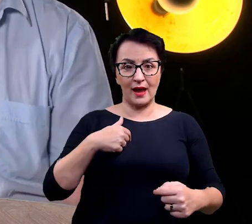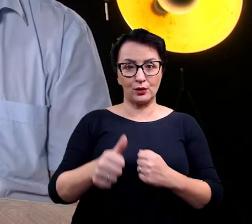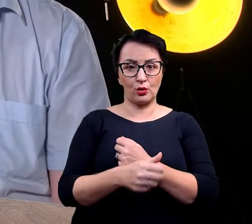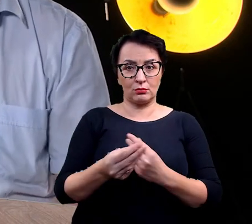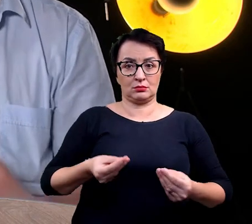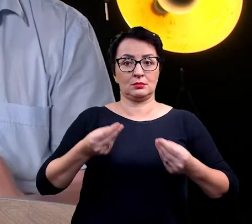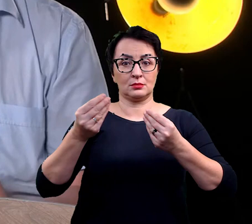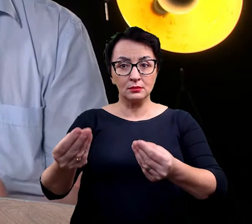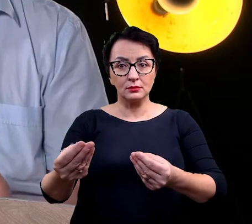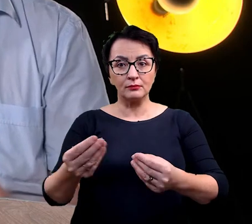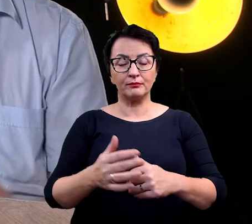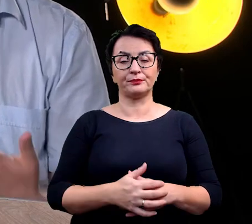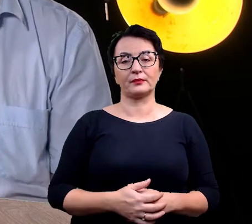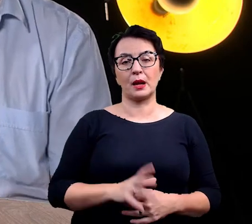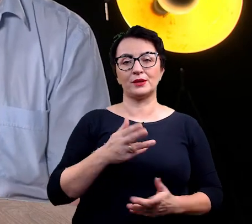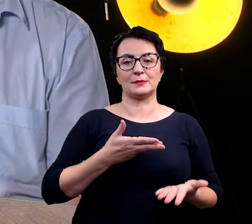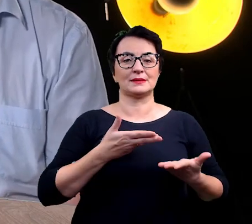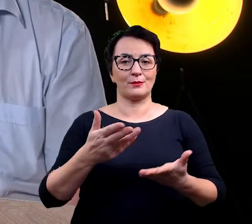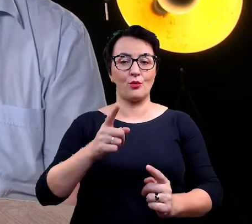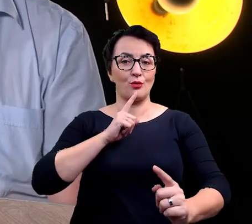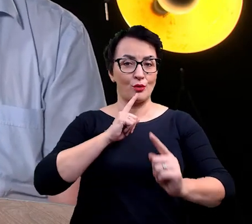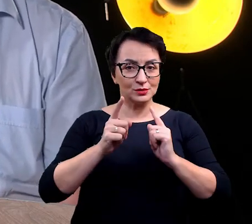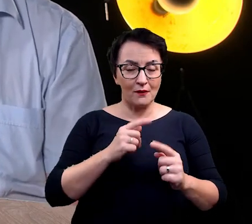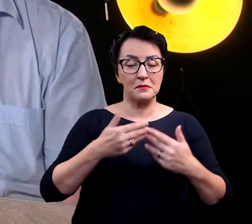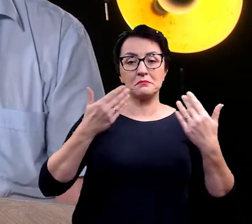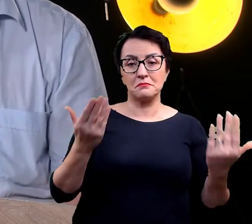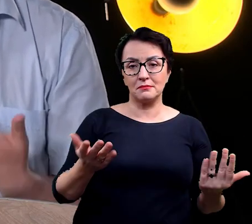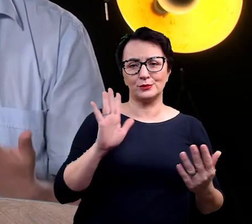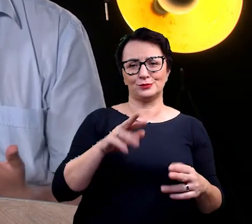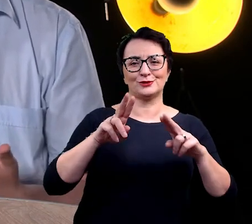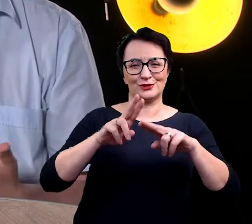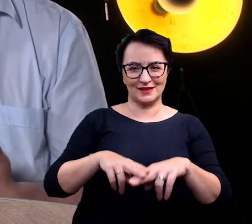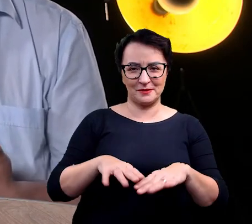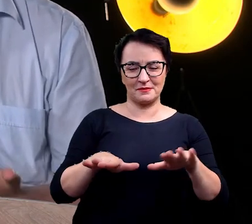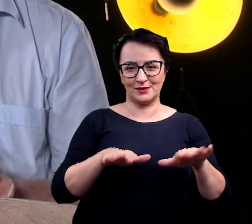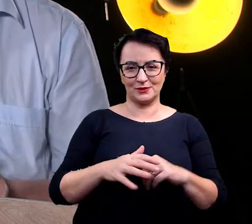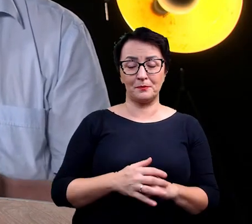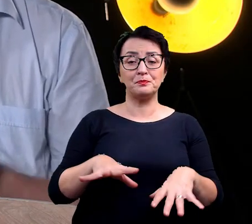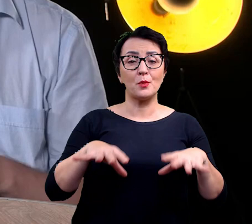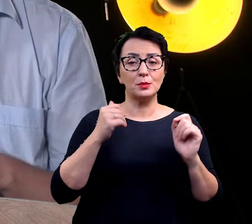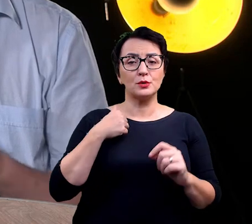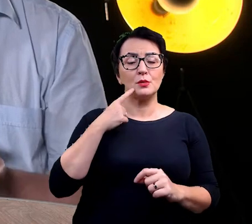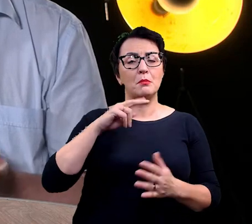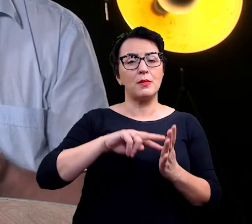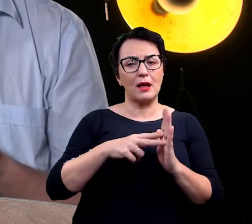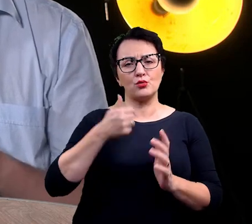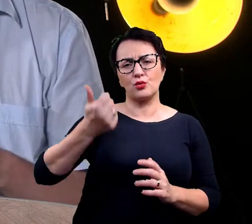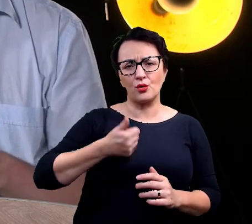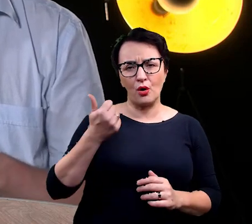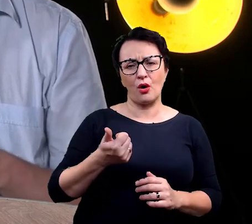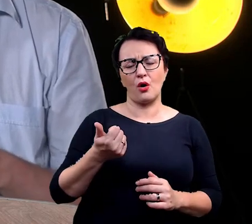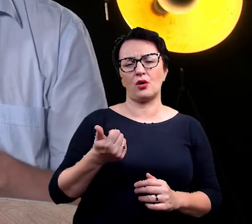Potem zostałem zaproszony na rozmowę, no i tak już tam zostałem. Na początku to było pomyślane, że będziemy tam może rok albo